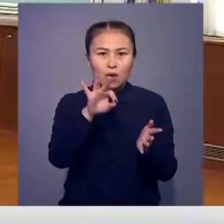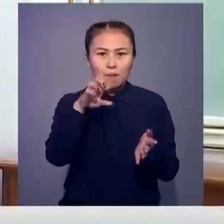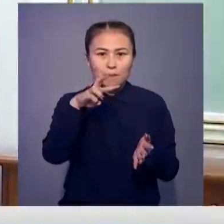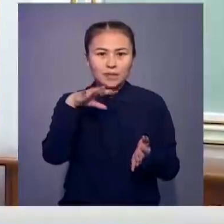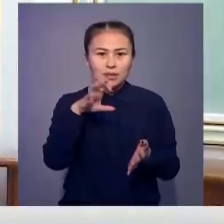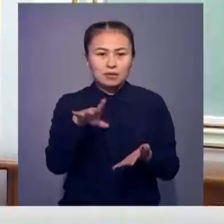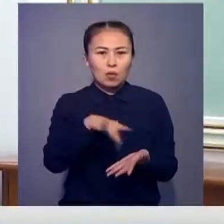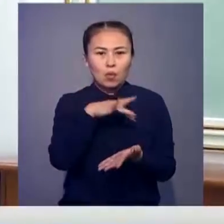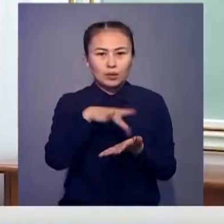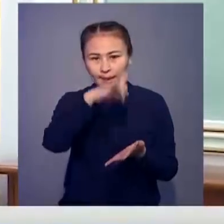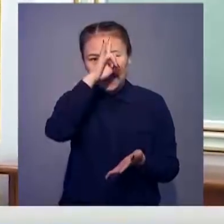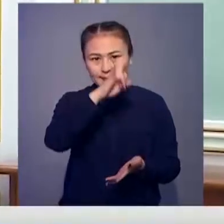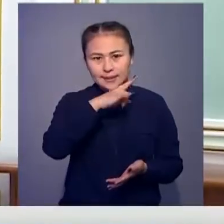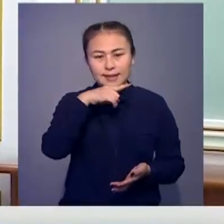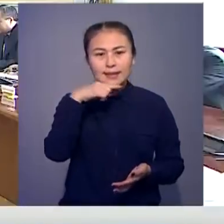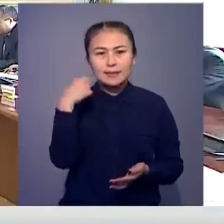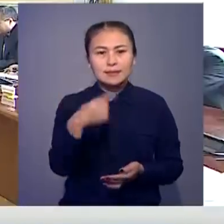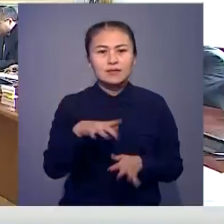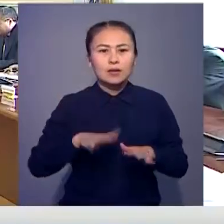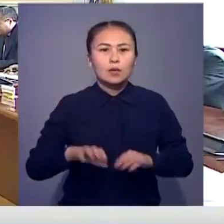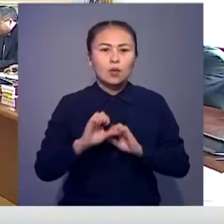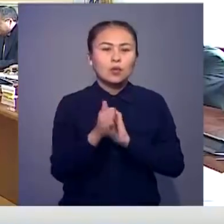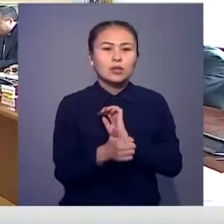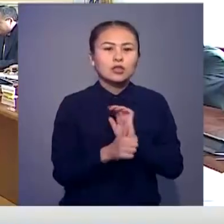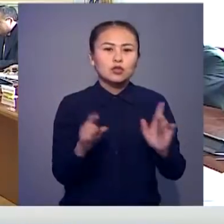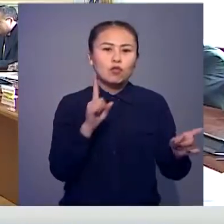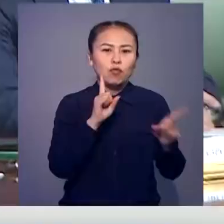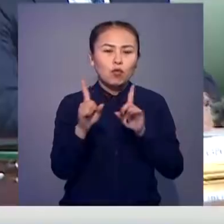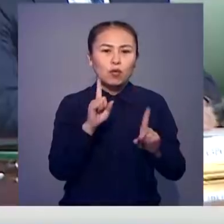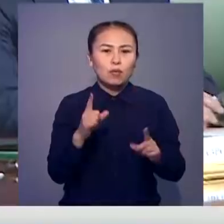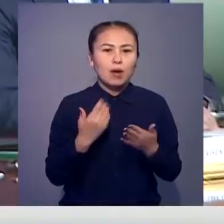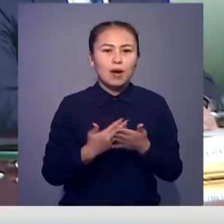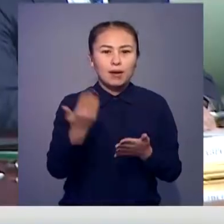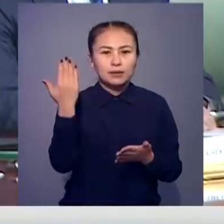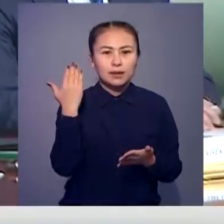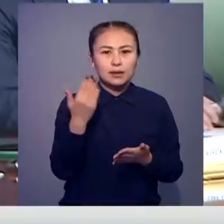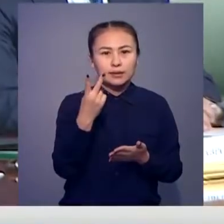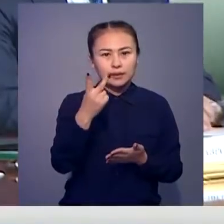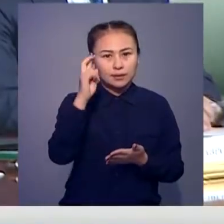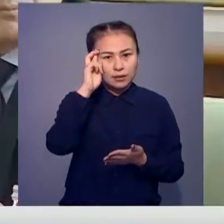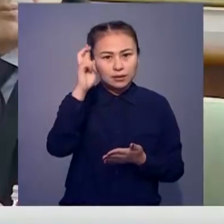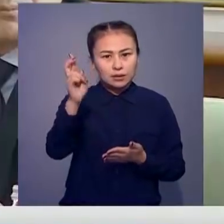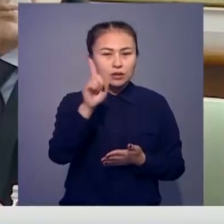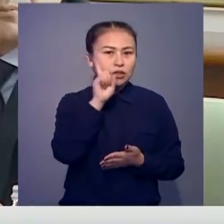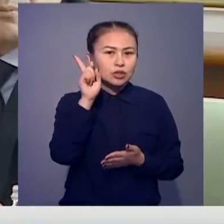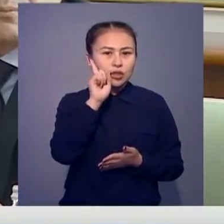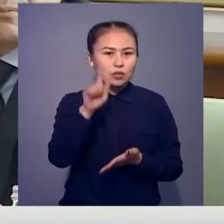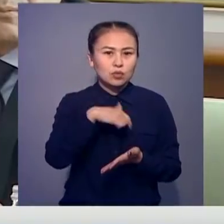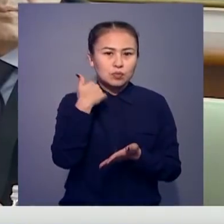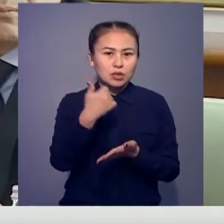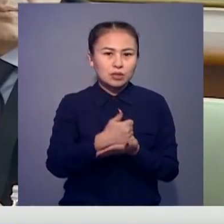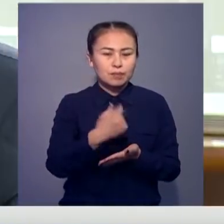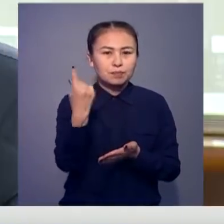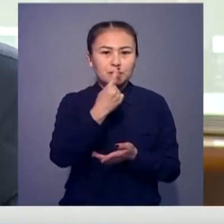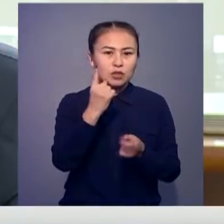оңбы қаласында өтетін Қазақстан-Ресия өңір аралық ұнтымақтастығының 16-ші форум алында екі елдің жас